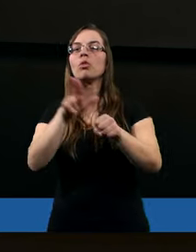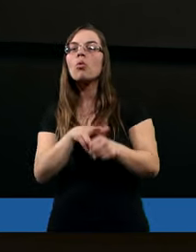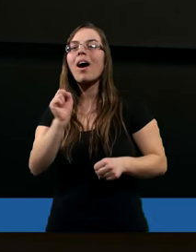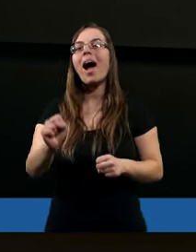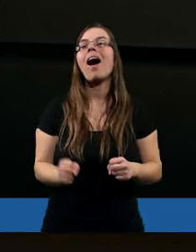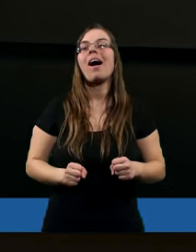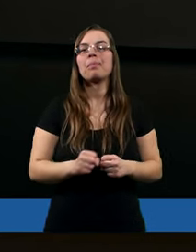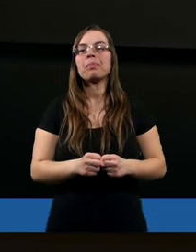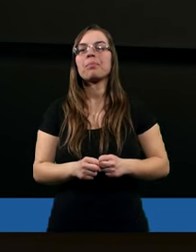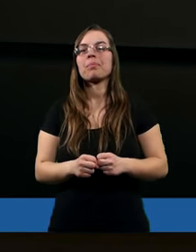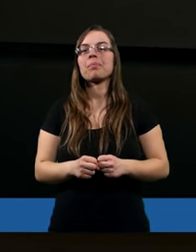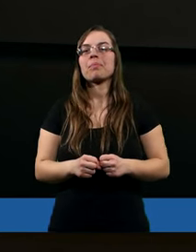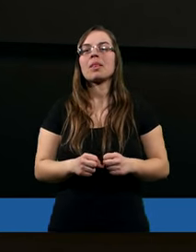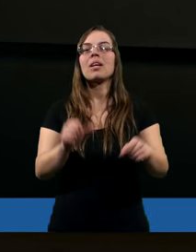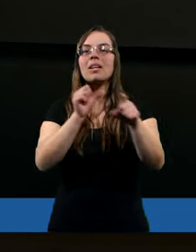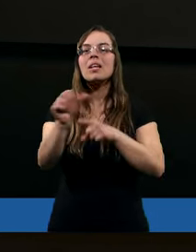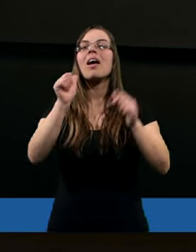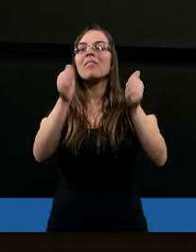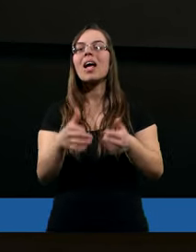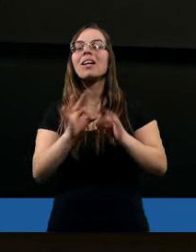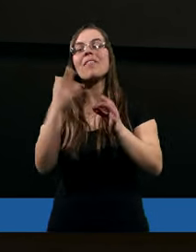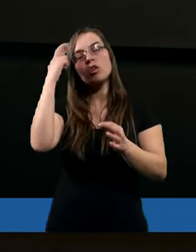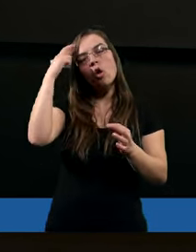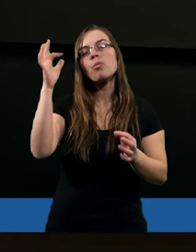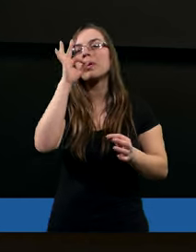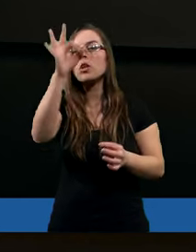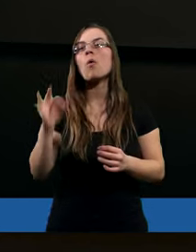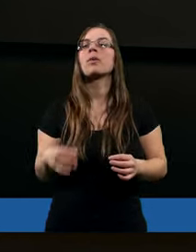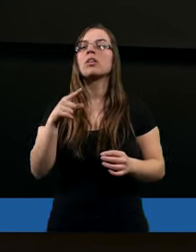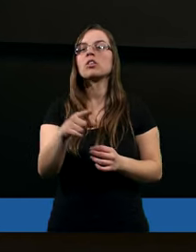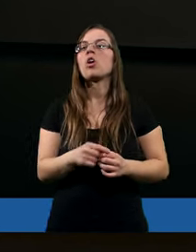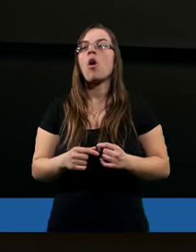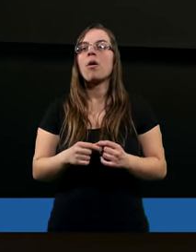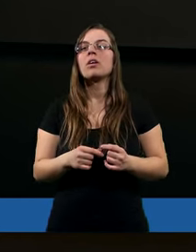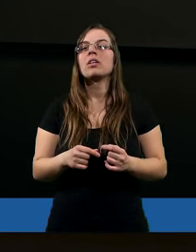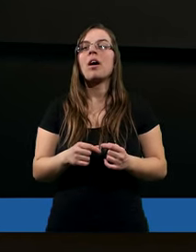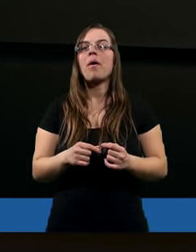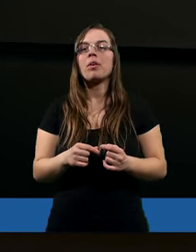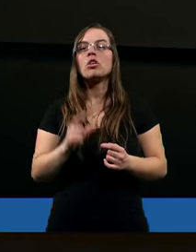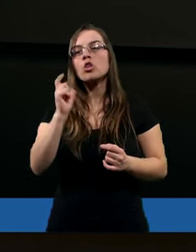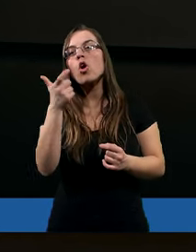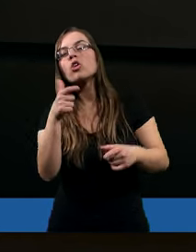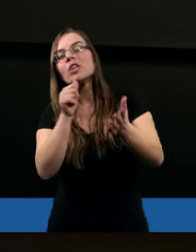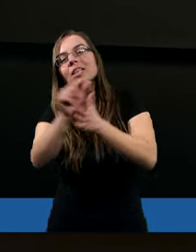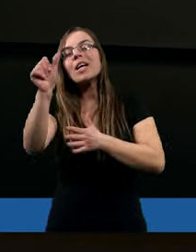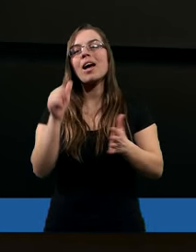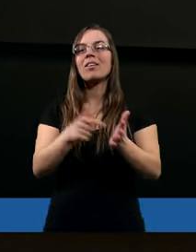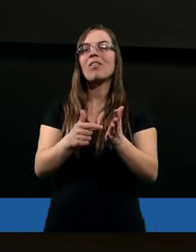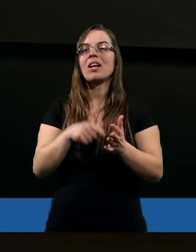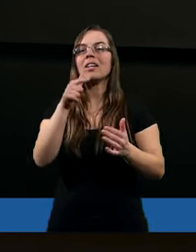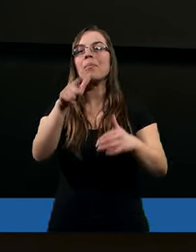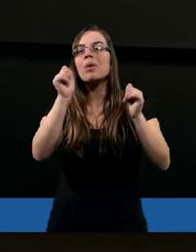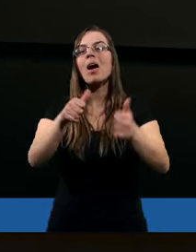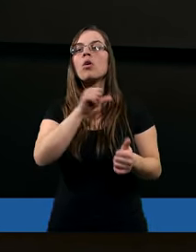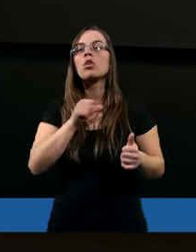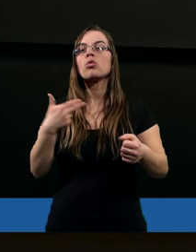która, no, nie jest w stanie nawet dobrze rozumieć, tak, do końca to Słowo, tak, to właśnie staje